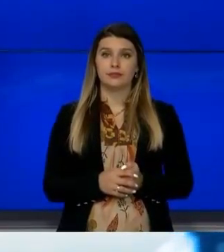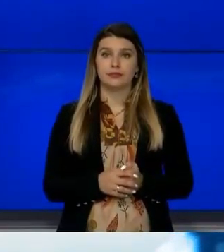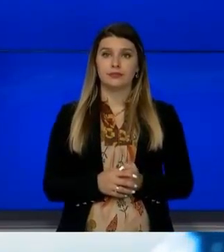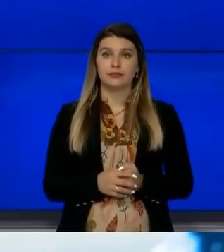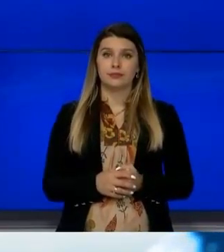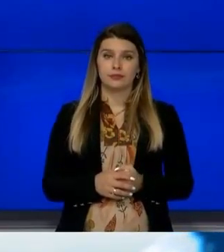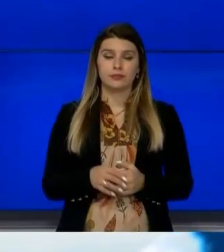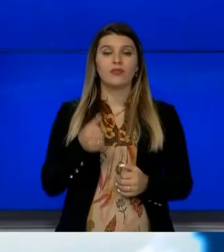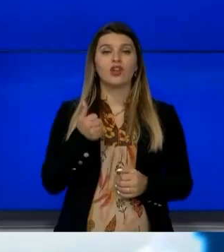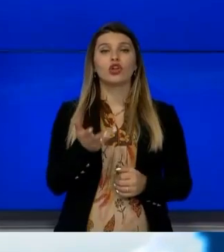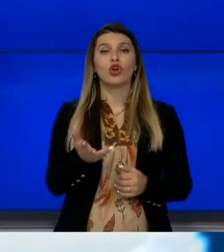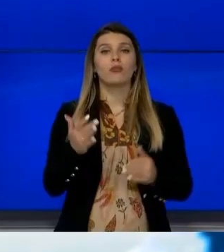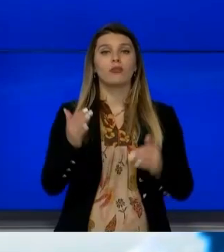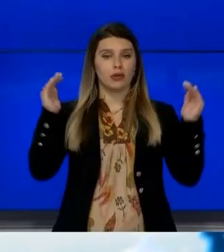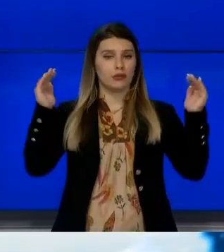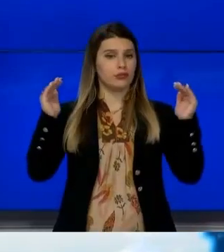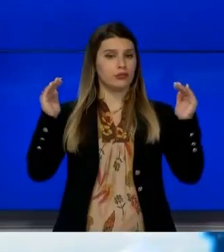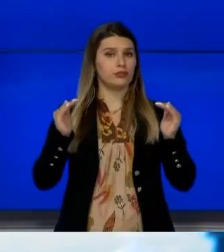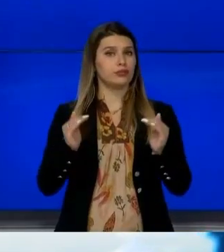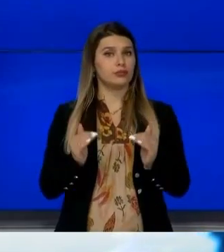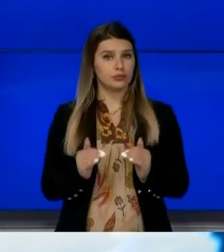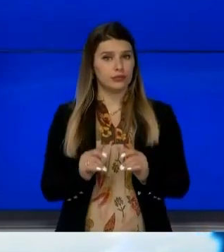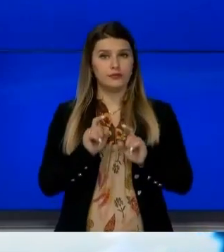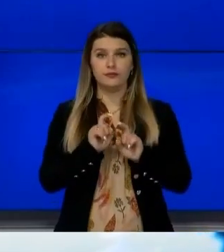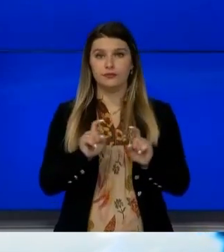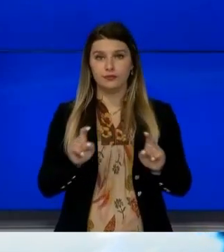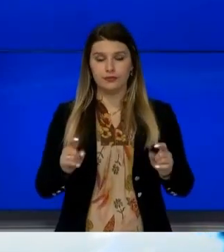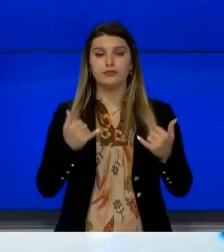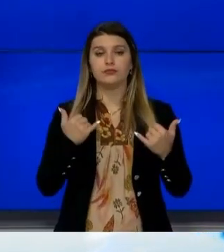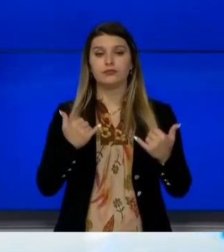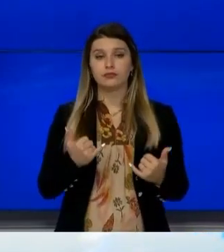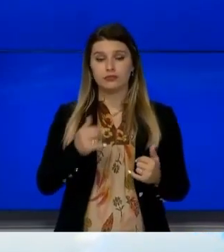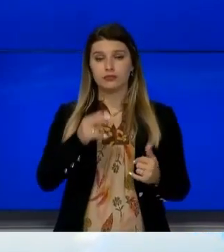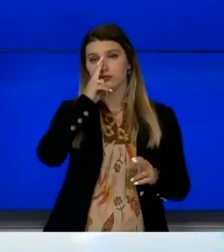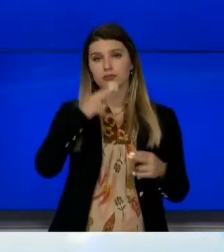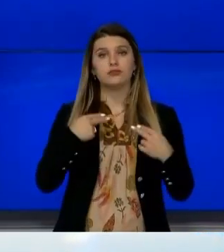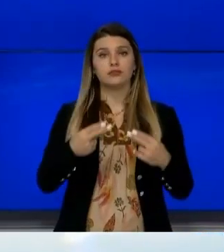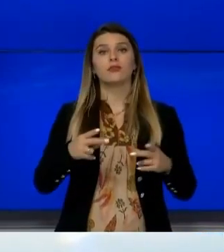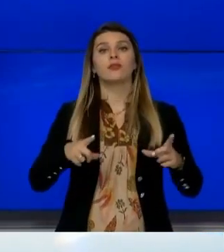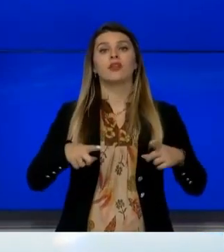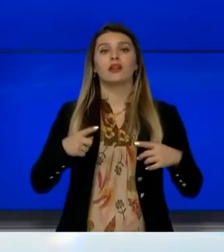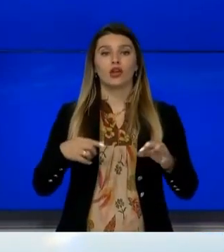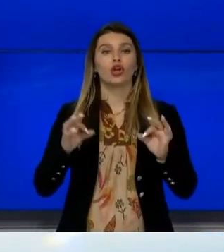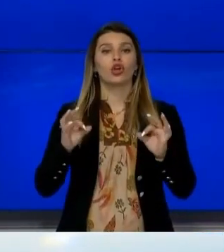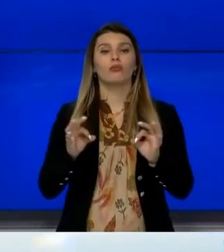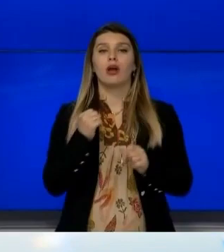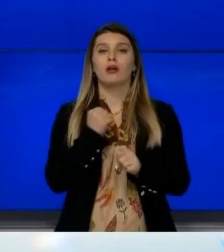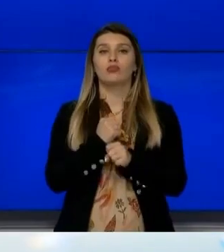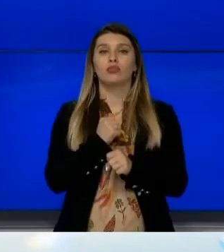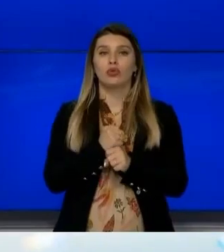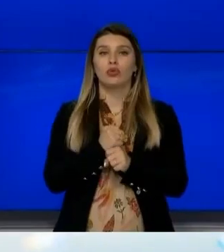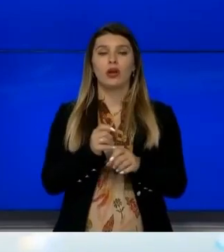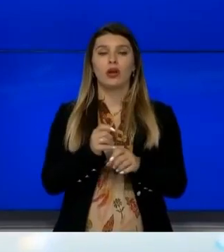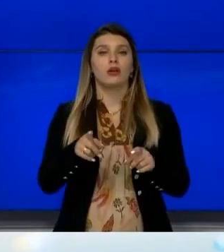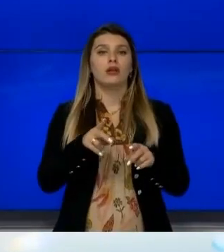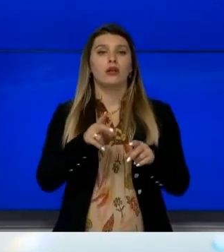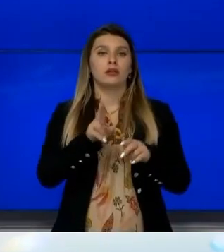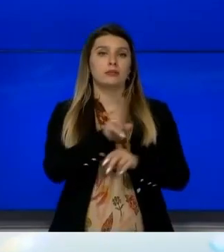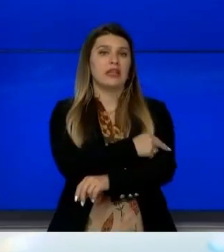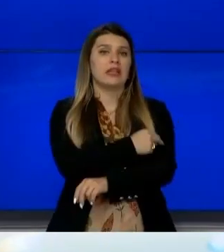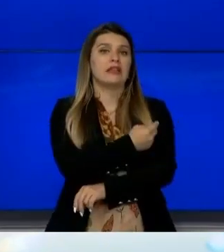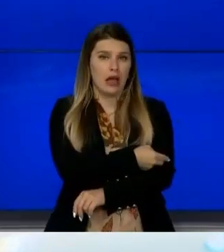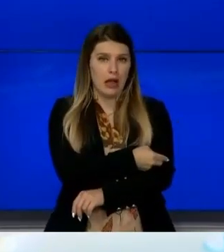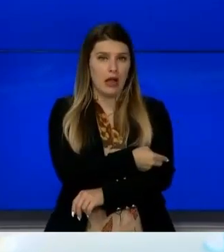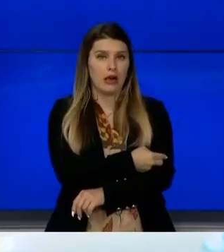Rënja numri të rasteve me COVID-19 Për mbodjet ka bërë që të rikthet puna në normalitet në ambulansat specialistike Por